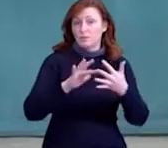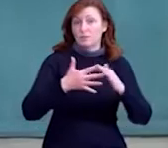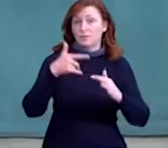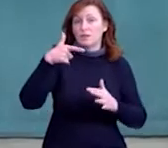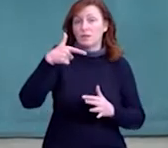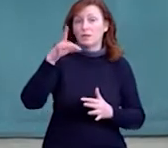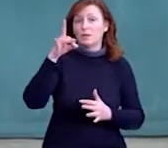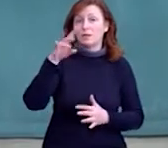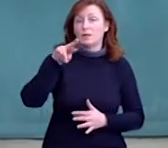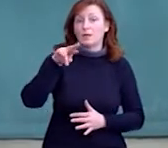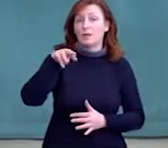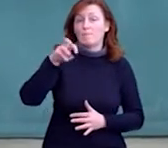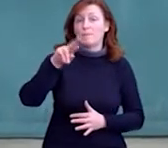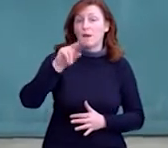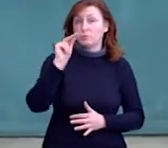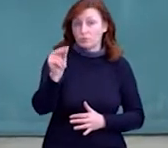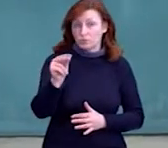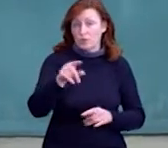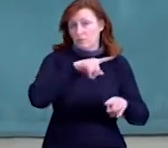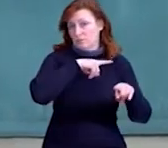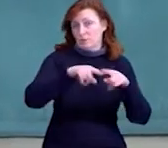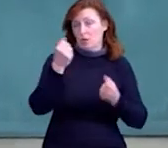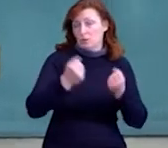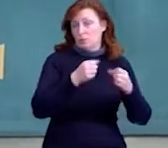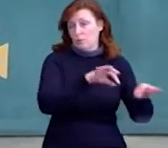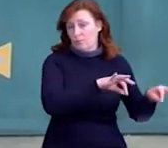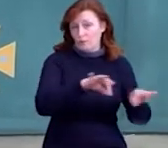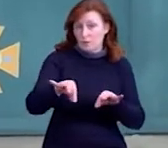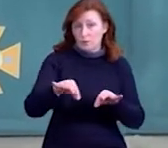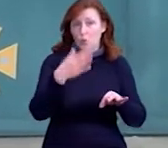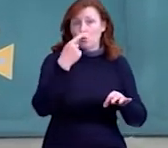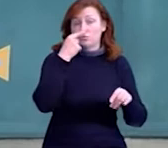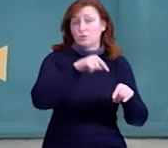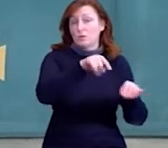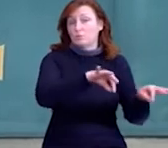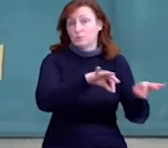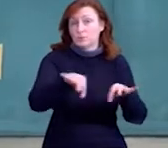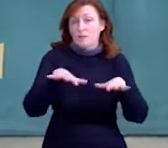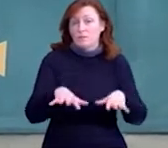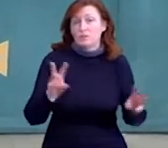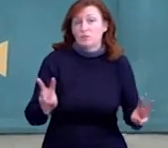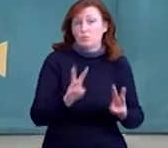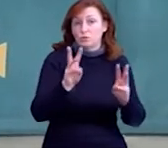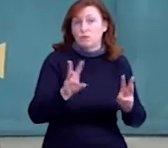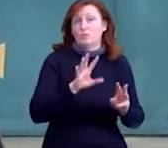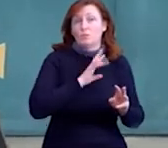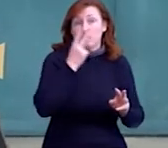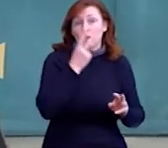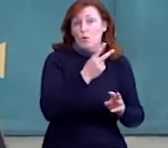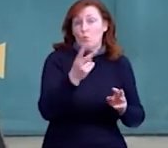Відразу підрозділ виїхав на ліквідацію загоряння. При приїзді вже на місце пожежі було встановлено, що